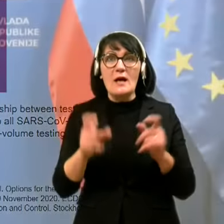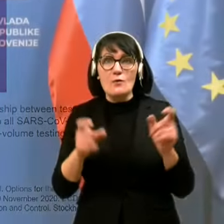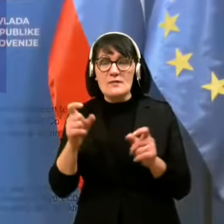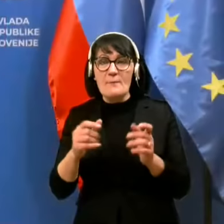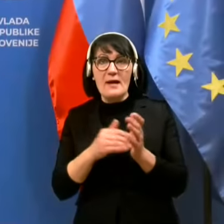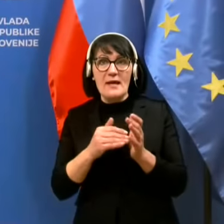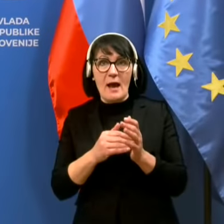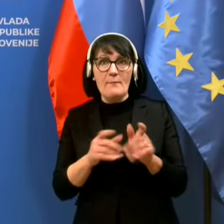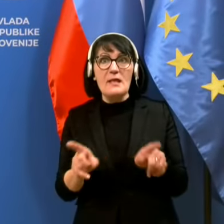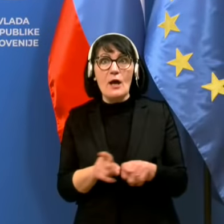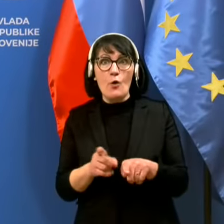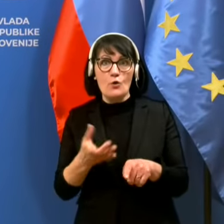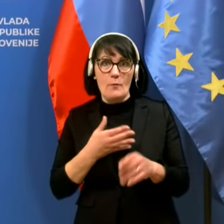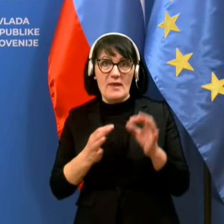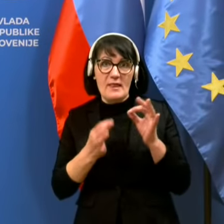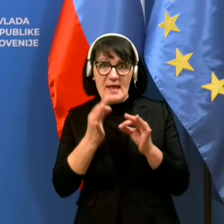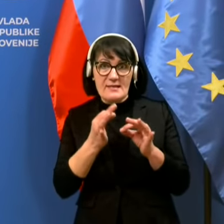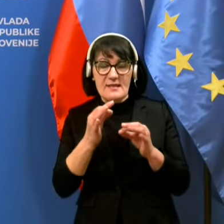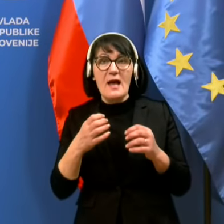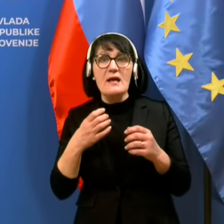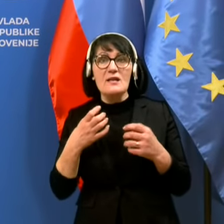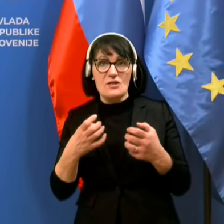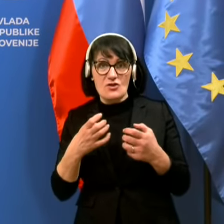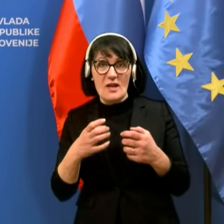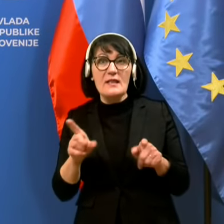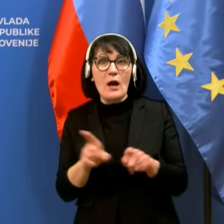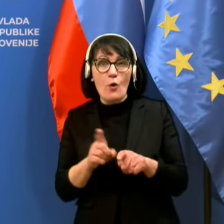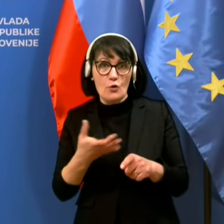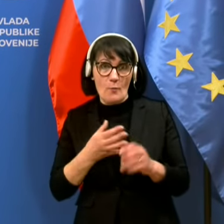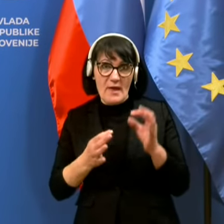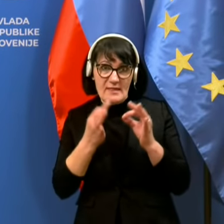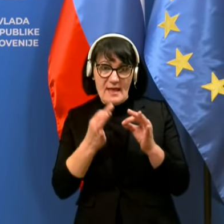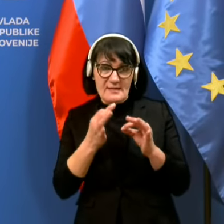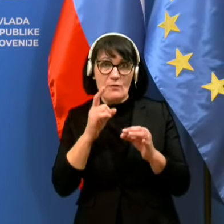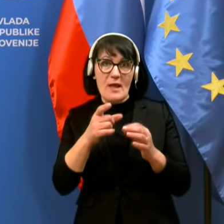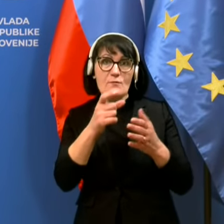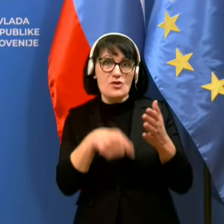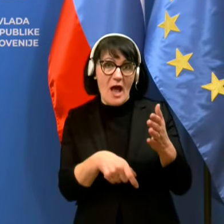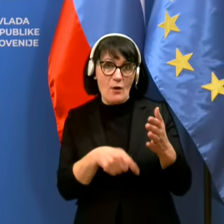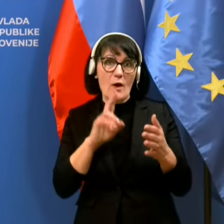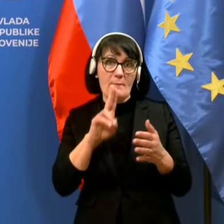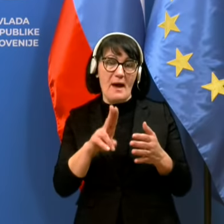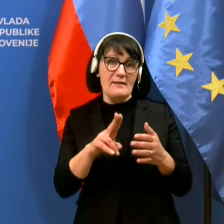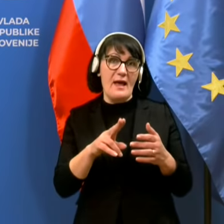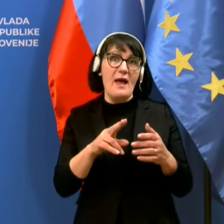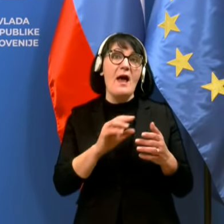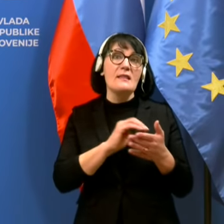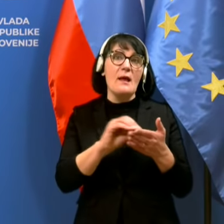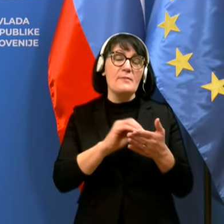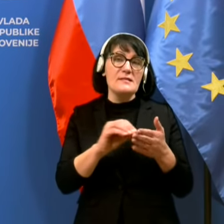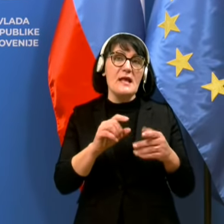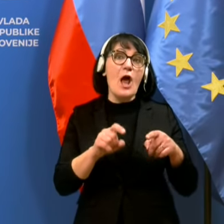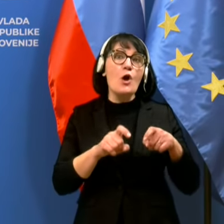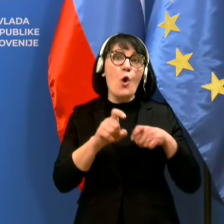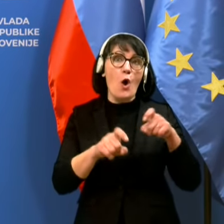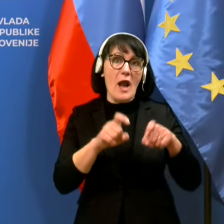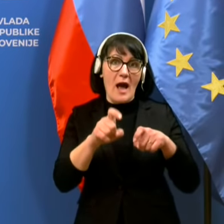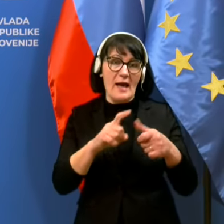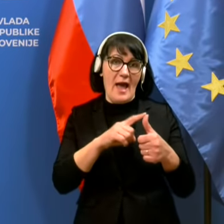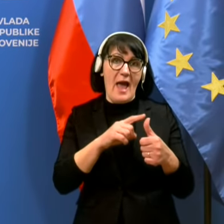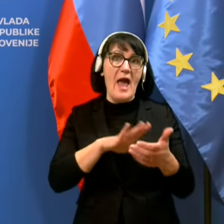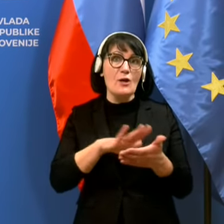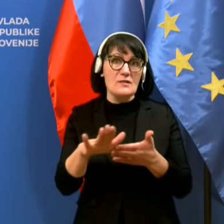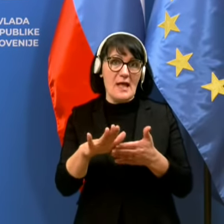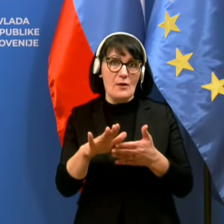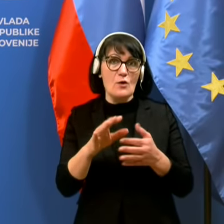takoj do testa in ki se želi testira, da se lahko testira in v tem članku imate nanizane naslednje korake. Naslednji koraki so enostavnost od